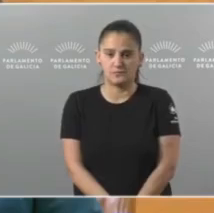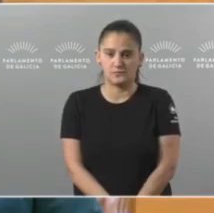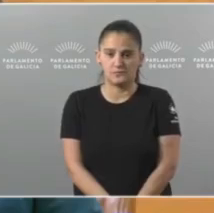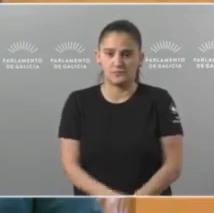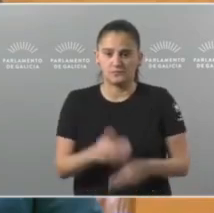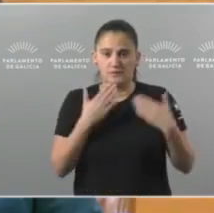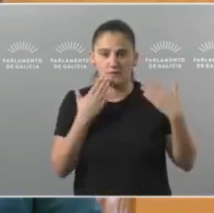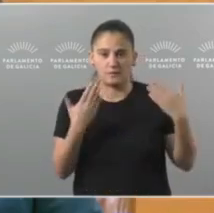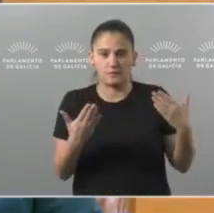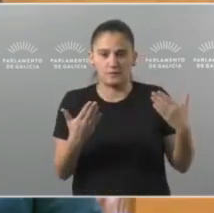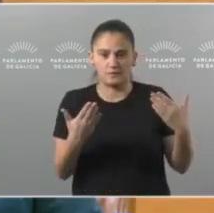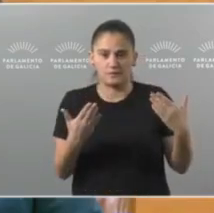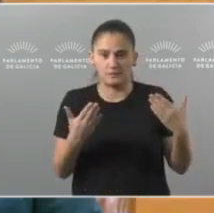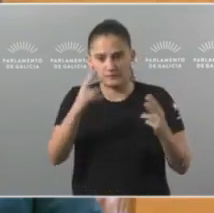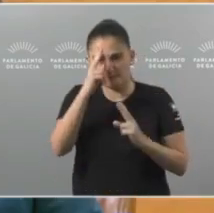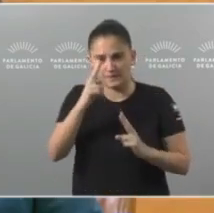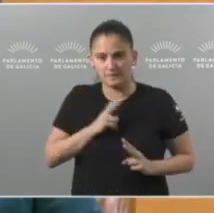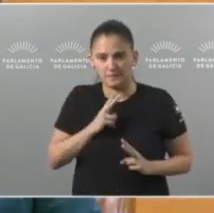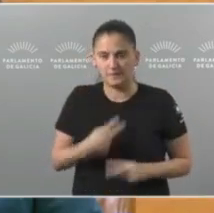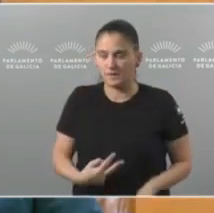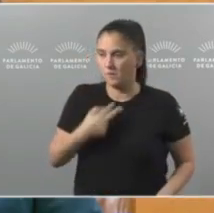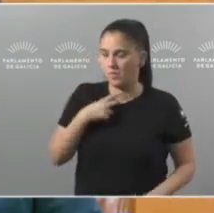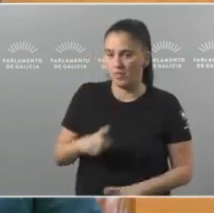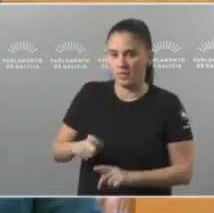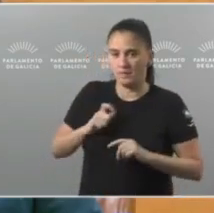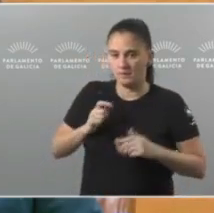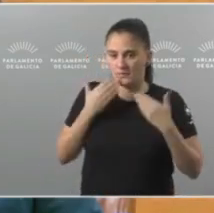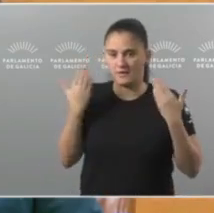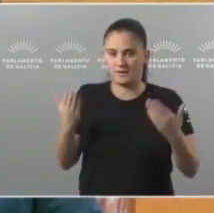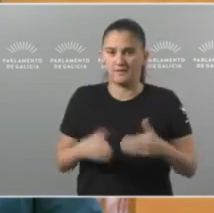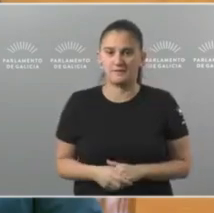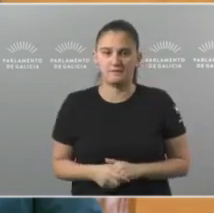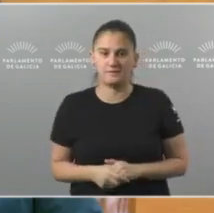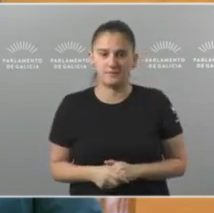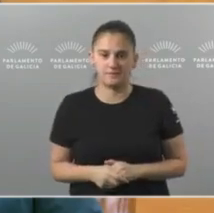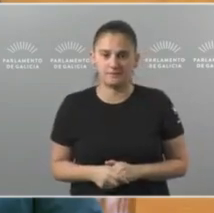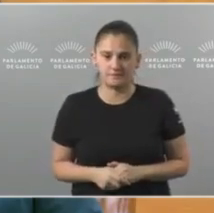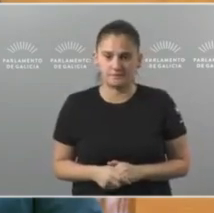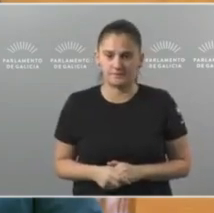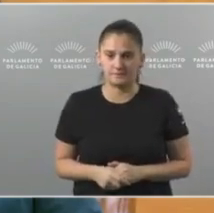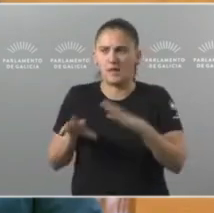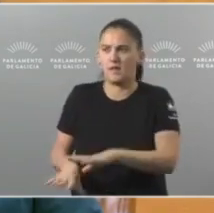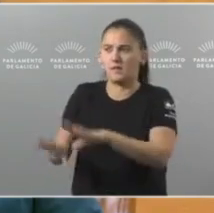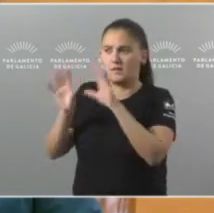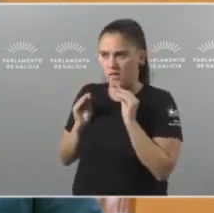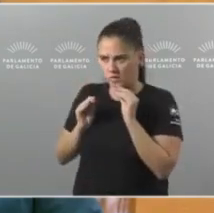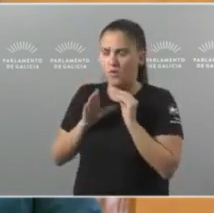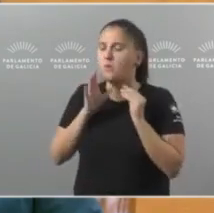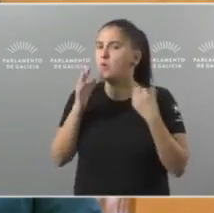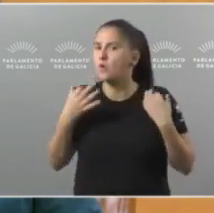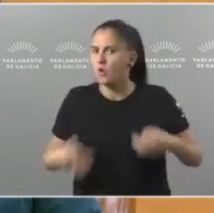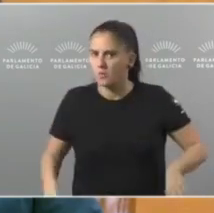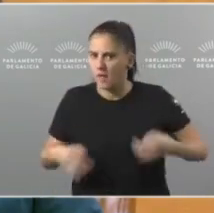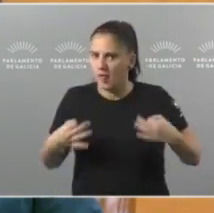Moitas grazas por deixarnos falar, señorías do PP, moitísimas grazas. Que talante democrático. É normal que